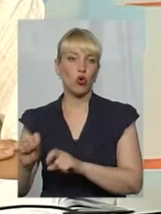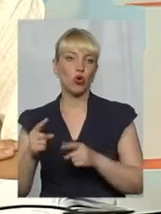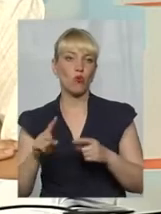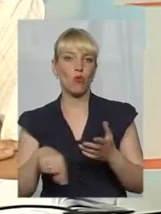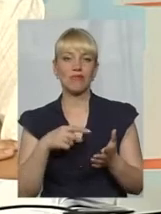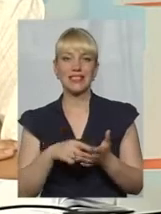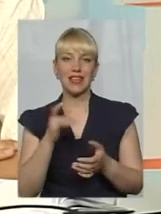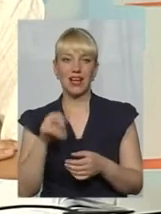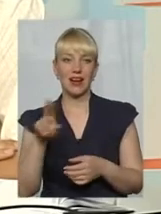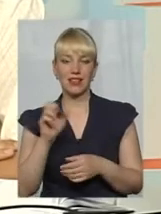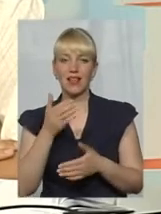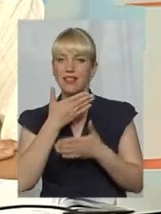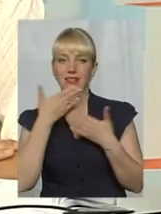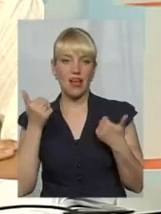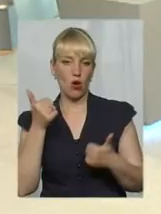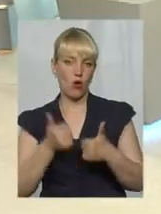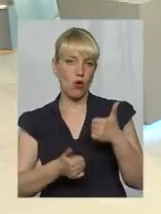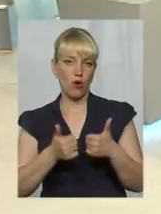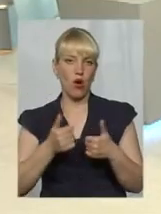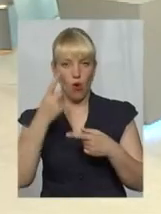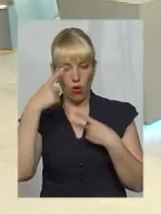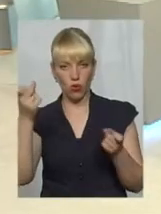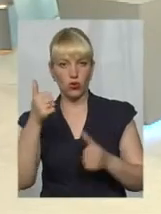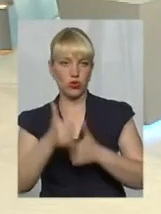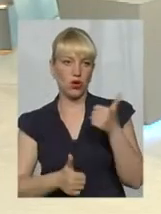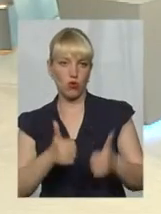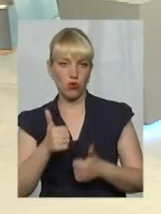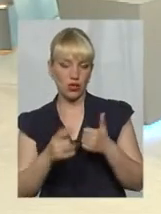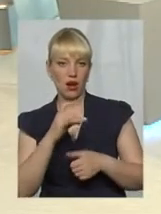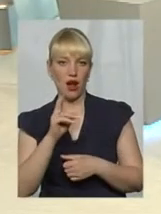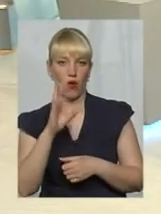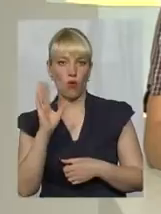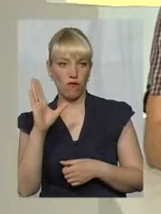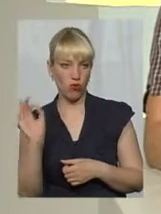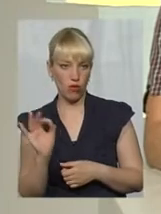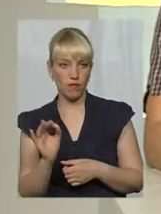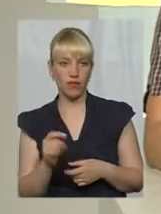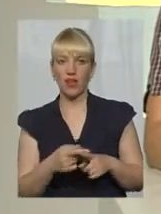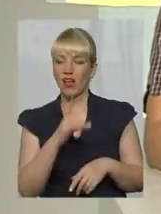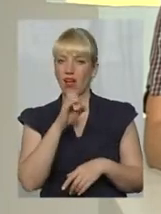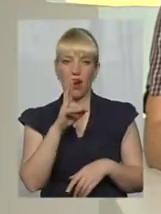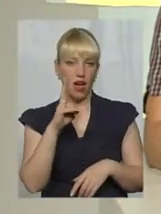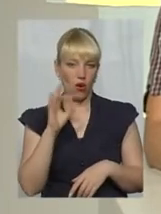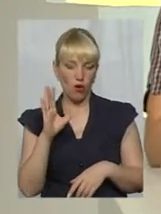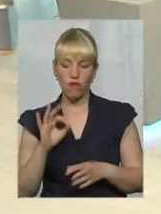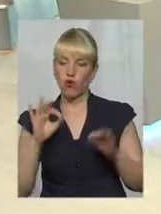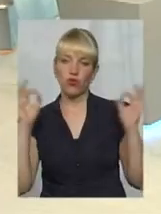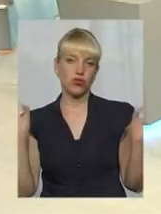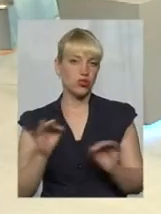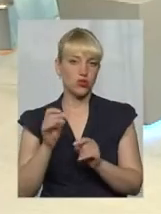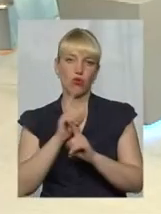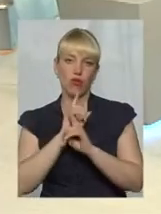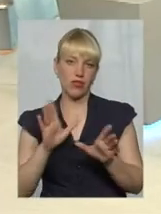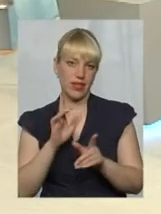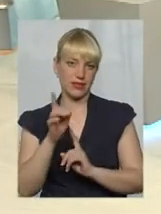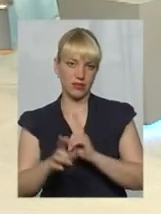рада не оголошує конкурс на раковські будинки. Тобто, в Раково поки що нічого не зміниться. Нічого не зміниться. Поки ці